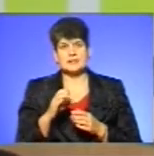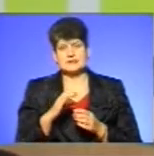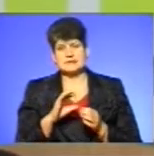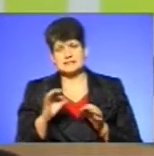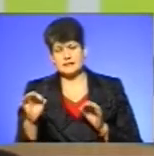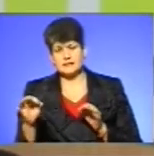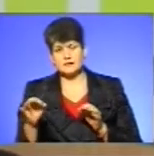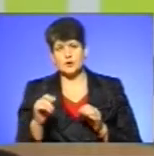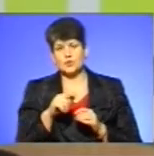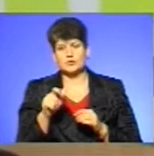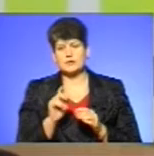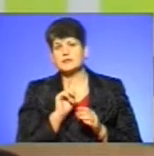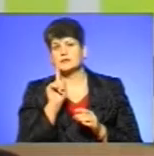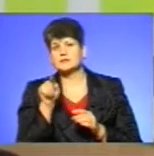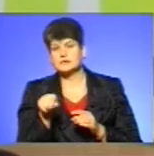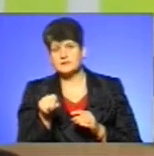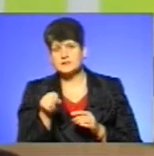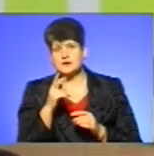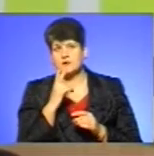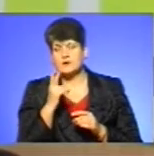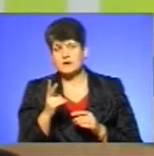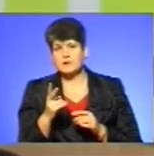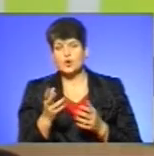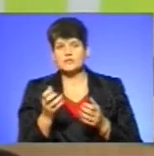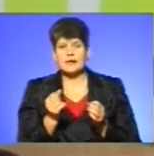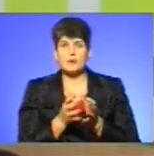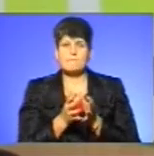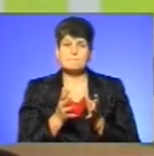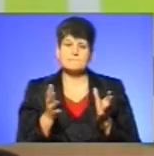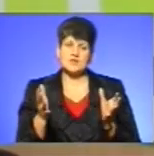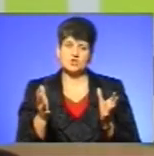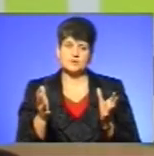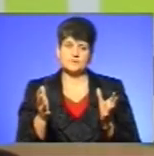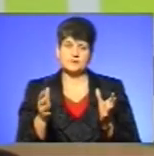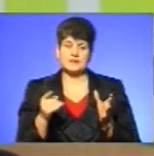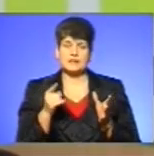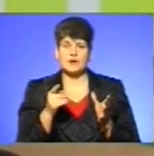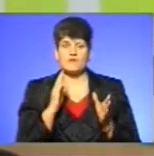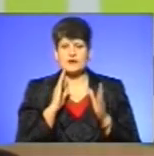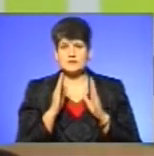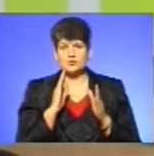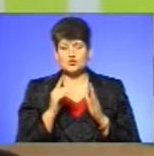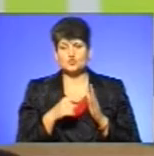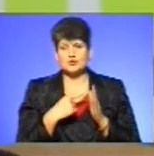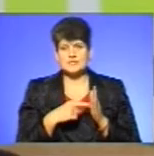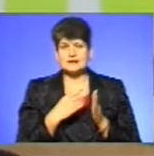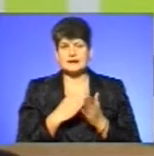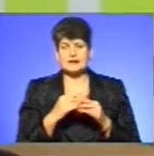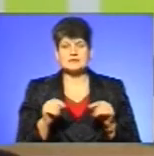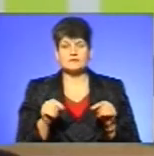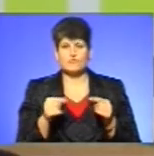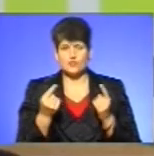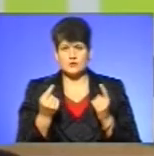людина переходить за посиланням на фейсбучну сторінку, яка є створена